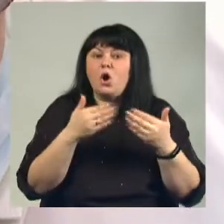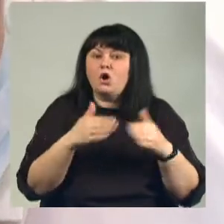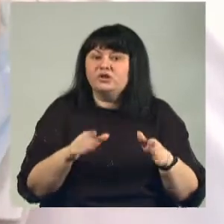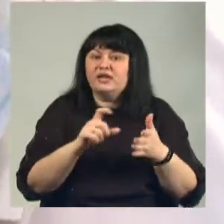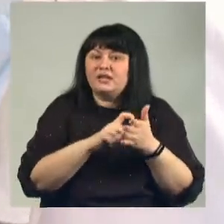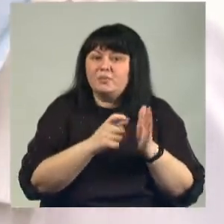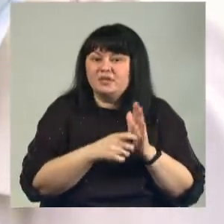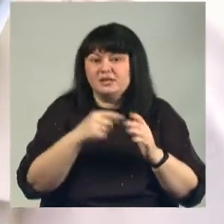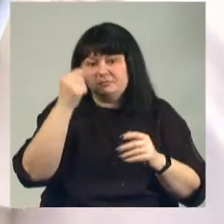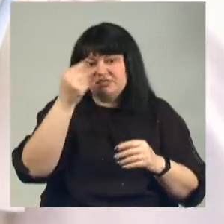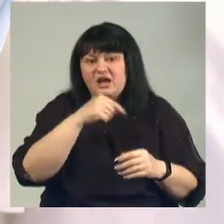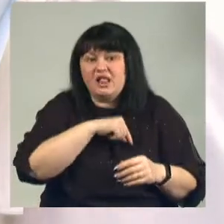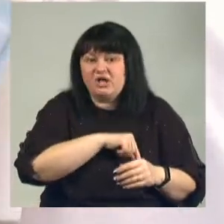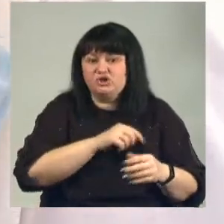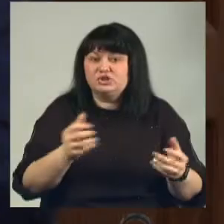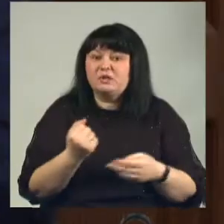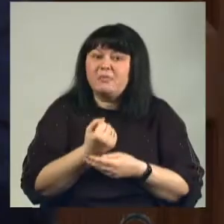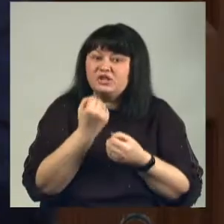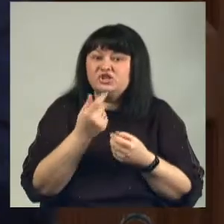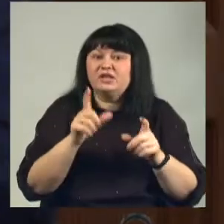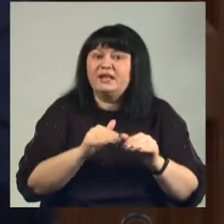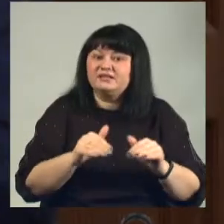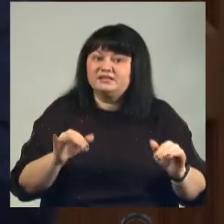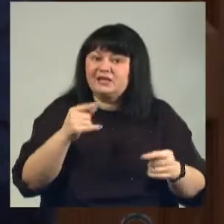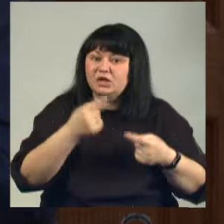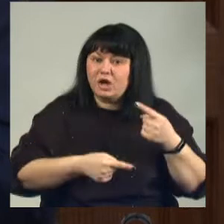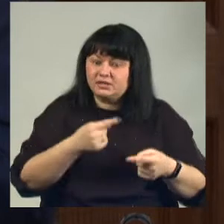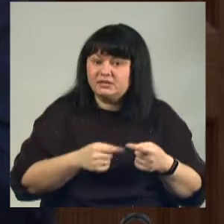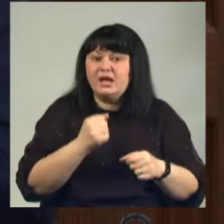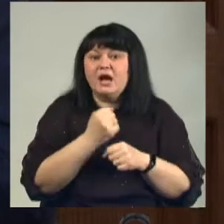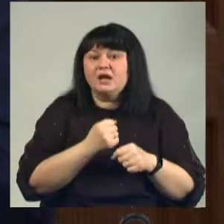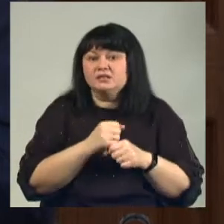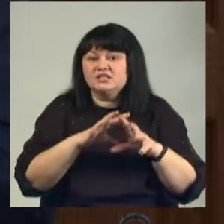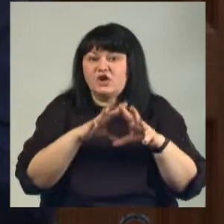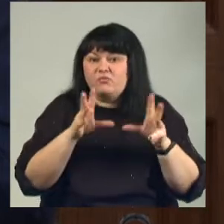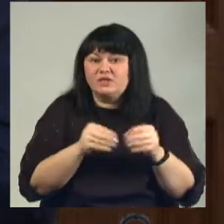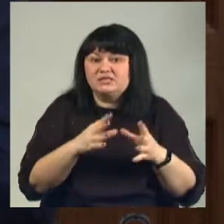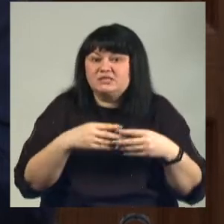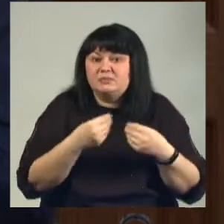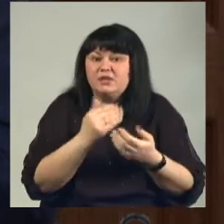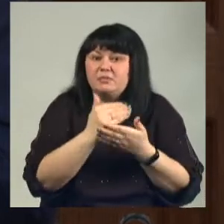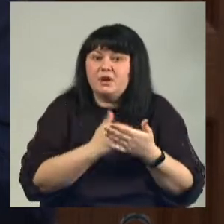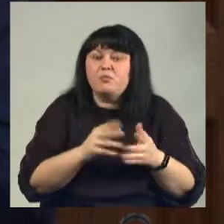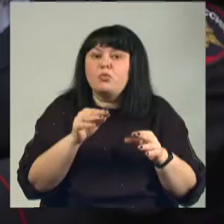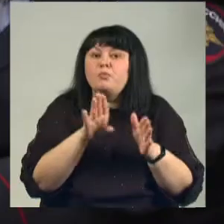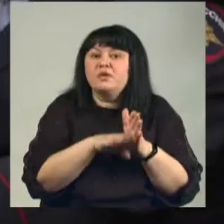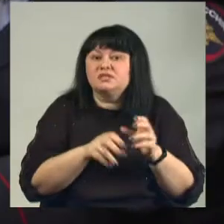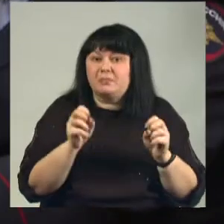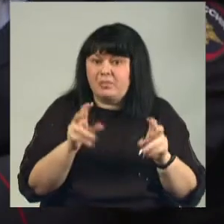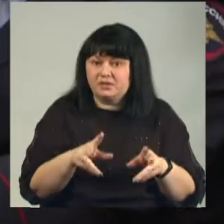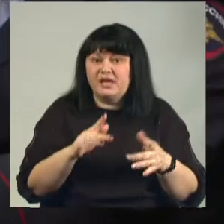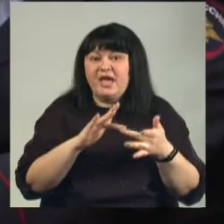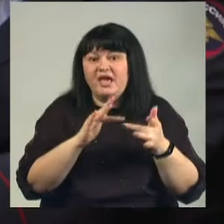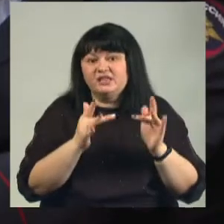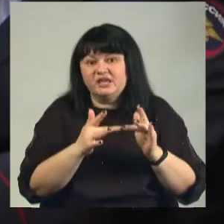психологической поддержки и для детей, и для родителей. Разработать совместные семейные программы по безопасности. В интернет-пространстве